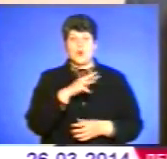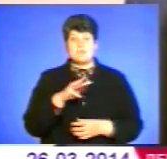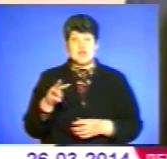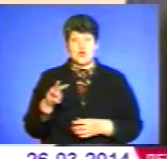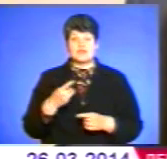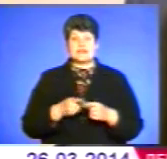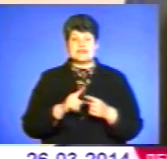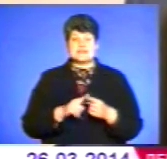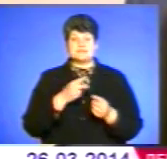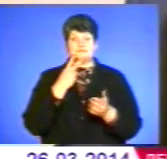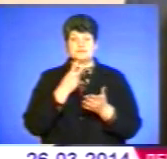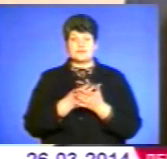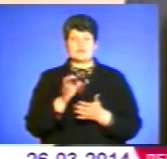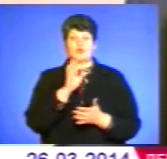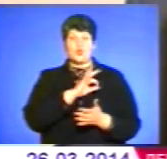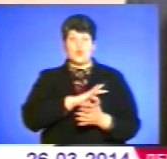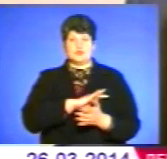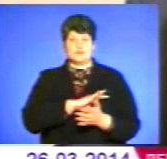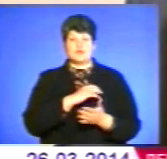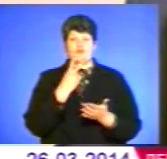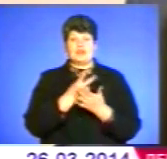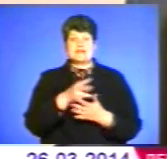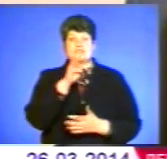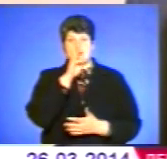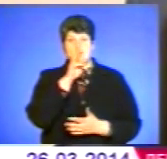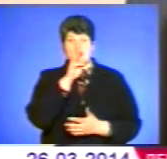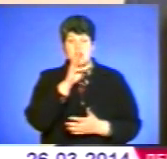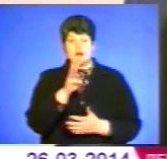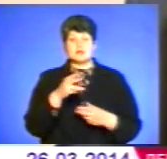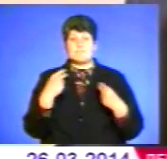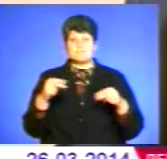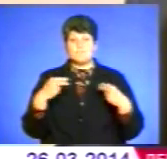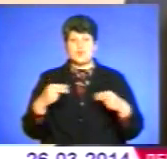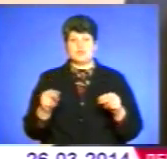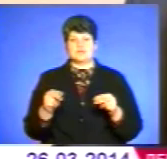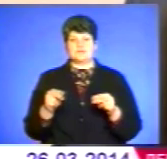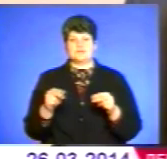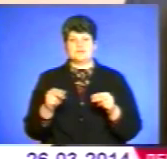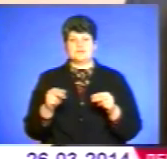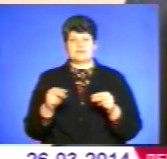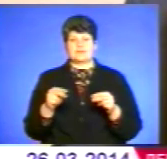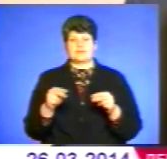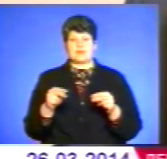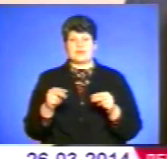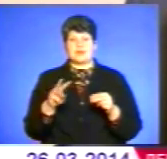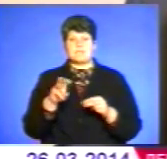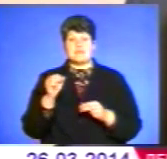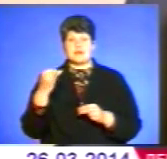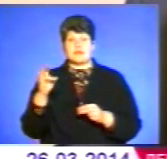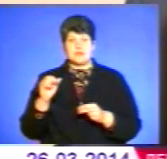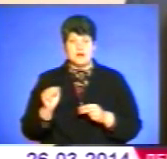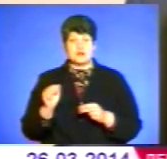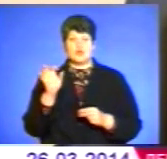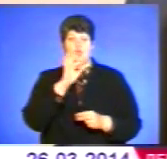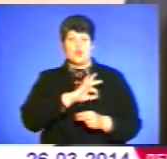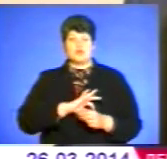громадяни задекларували доходи у вигляді заробітної плати, продаж нерухомого майна і доходи,